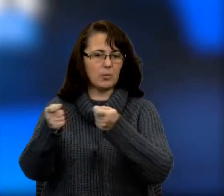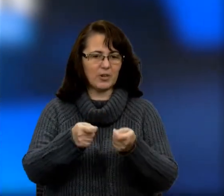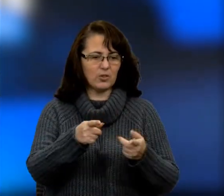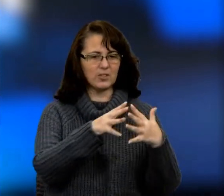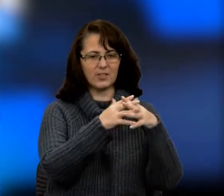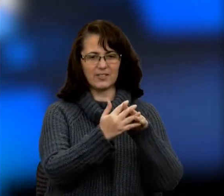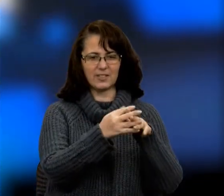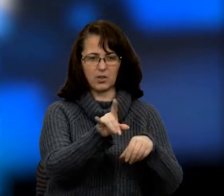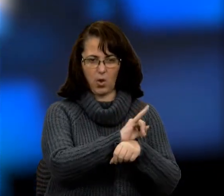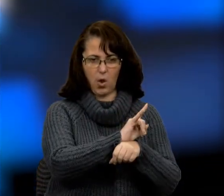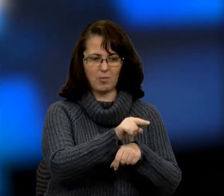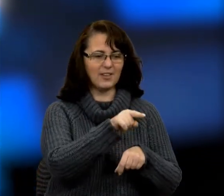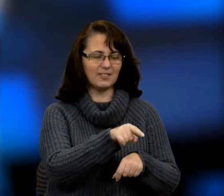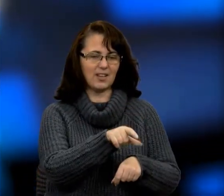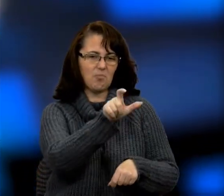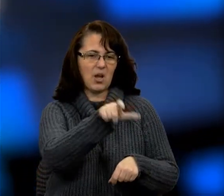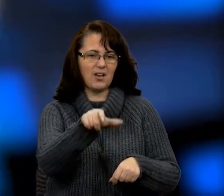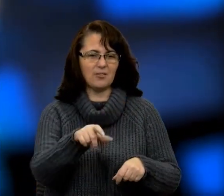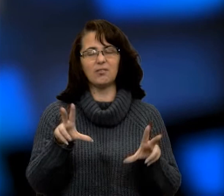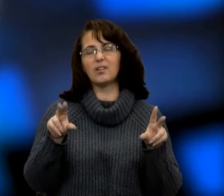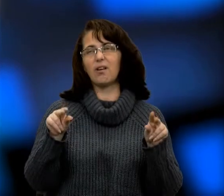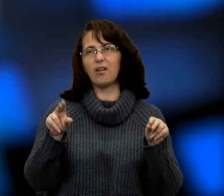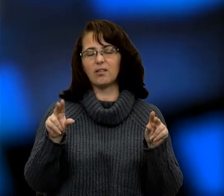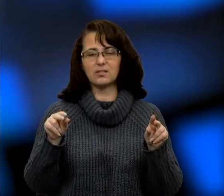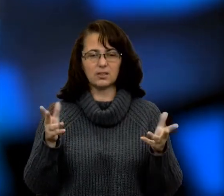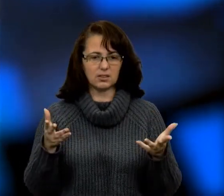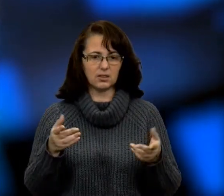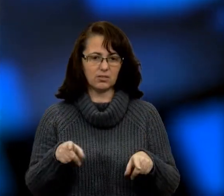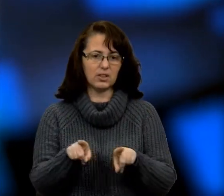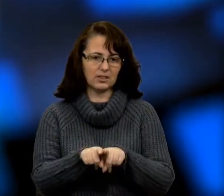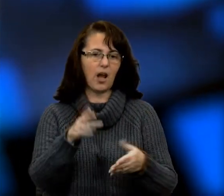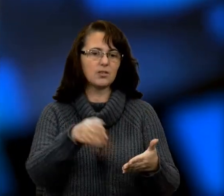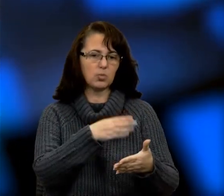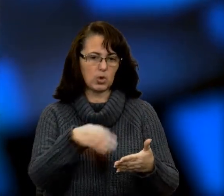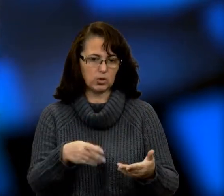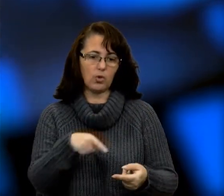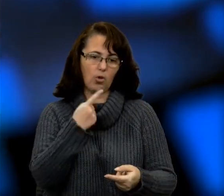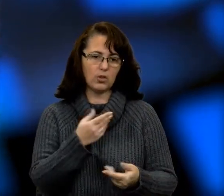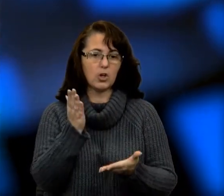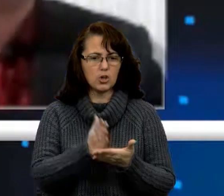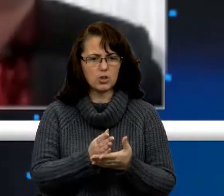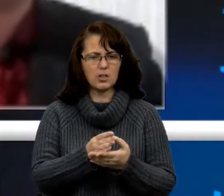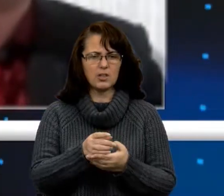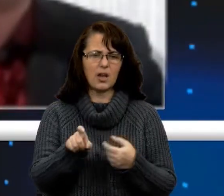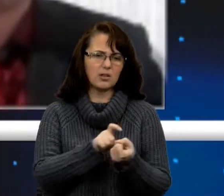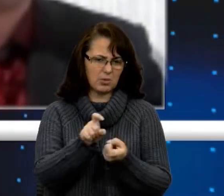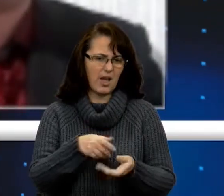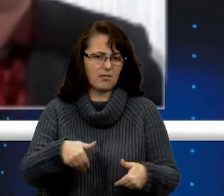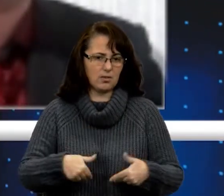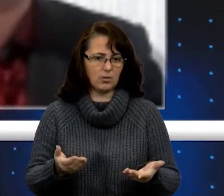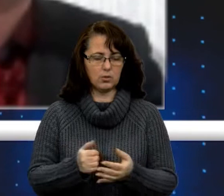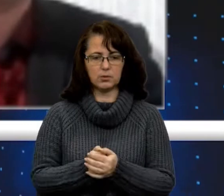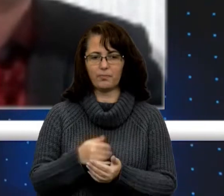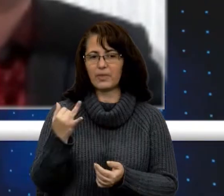мов би, щасливі, ситі селяни, і вони так спростово казали, що от є чутки, що є голод. Історики над